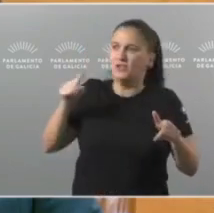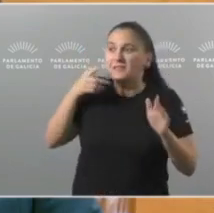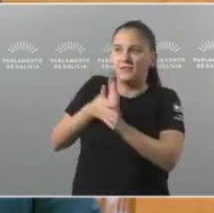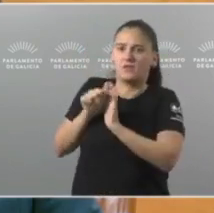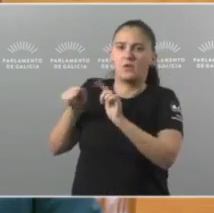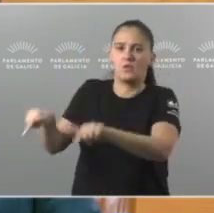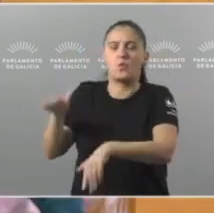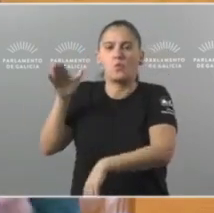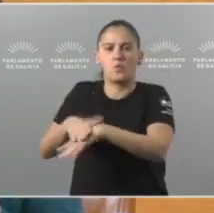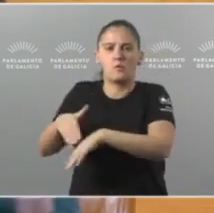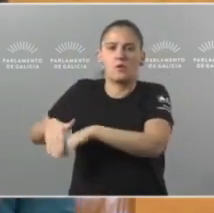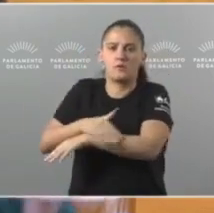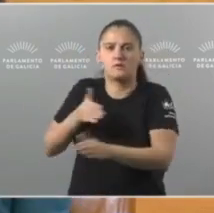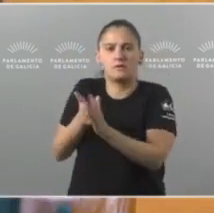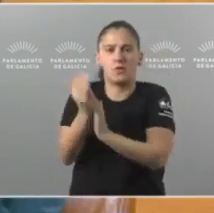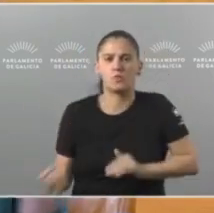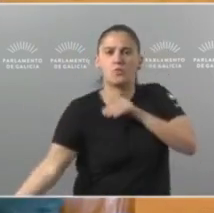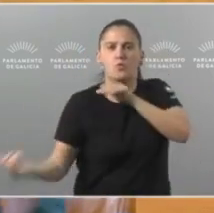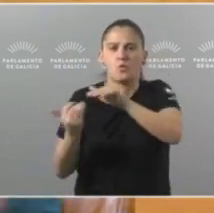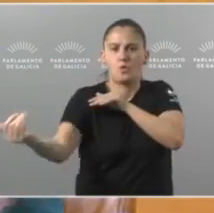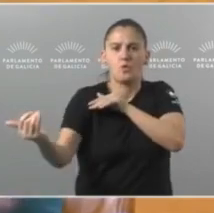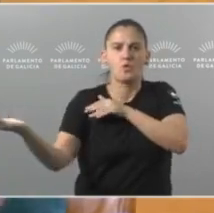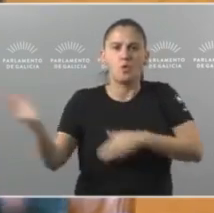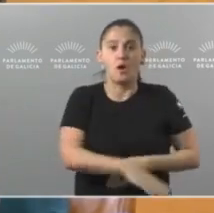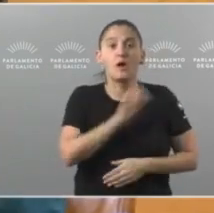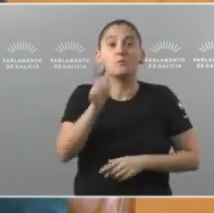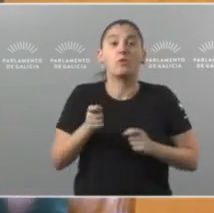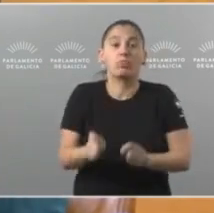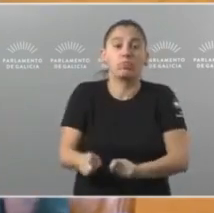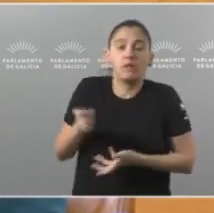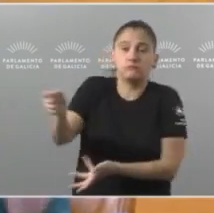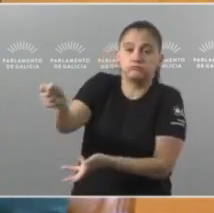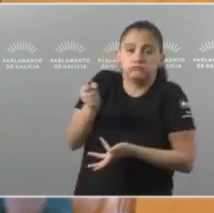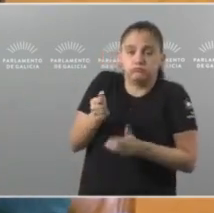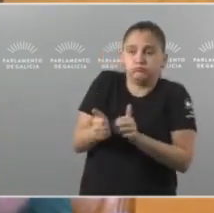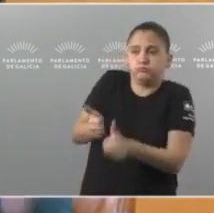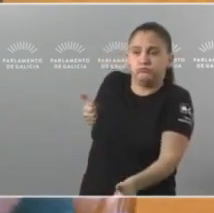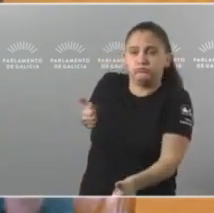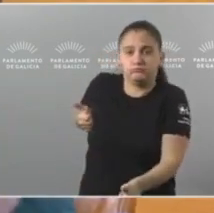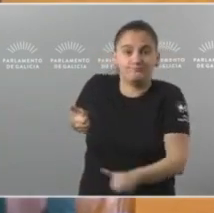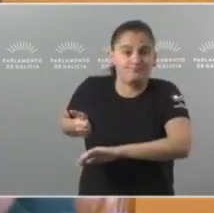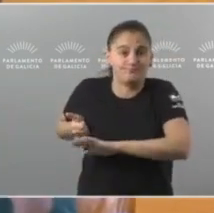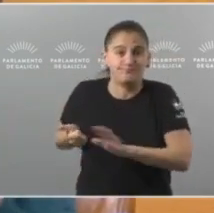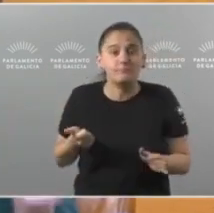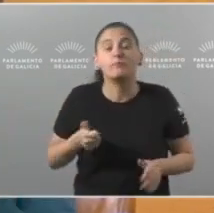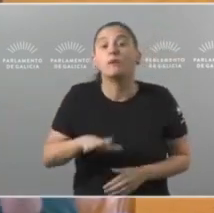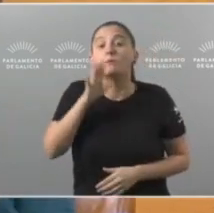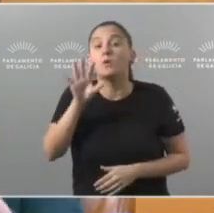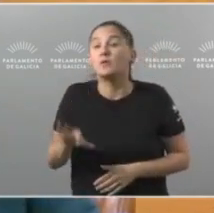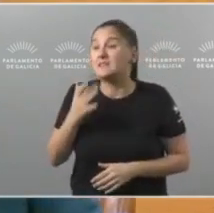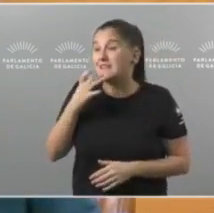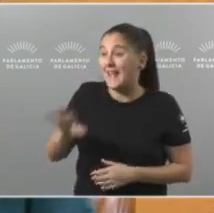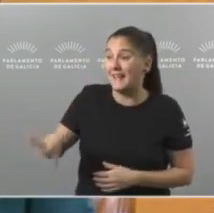que non está a altura dos galegos e das galegas e que nos está deixando atrás. E a elección, señorías do PP,